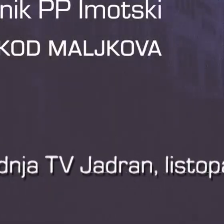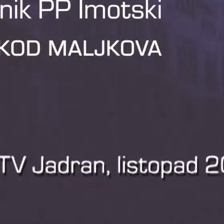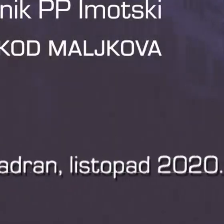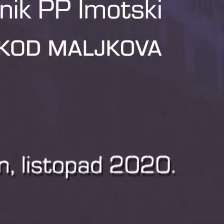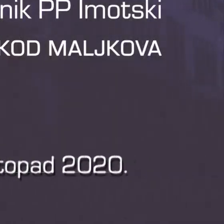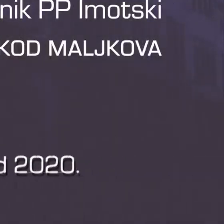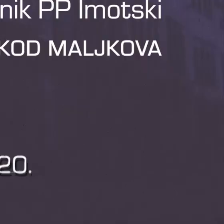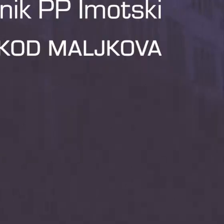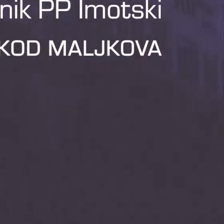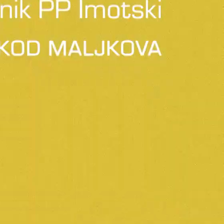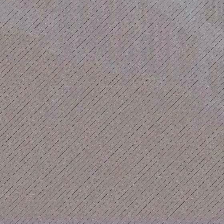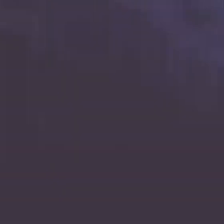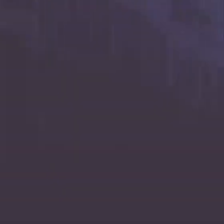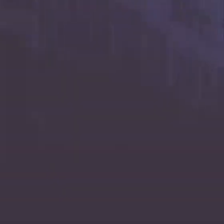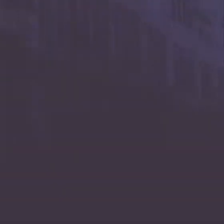Hrvatskog vijeći